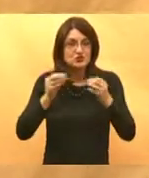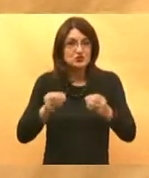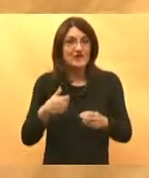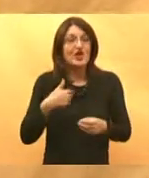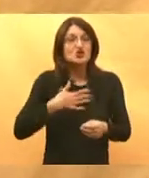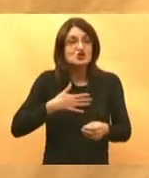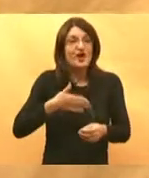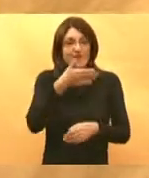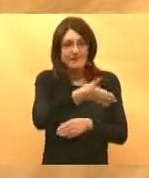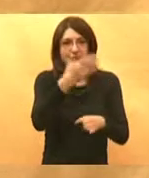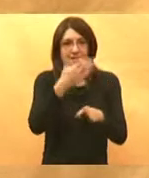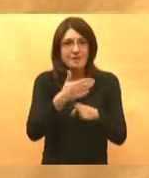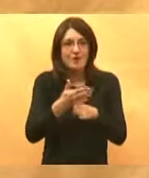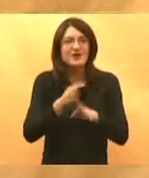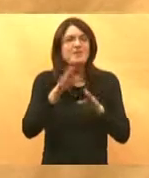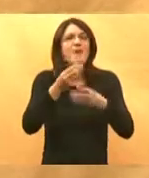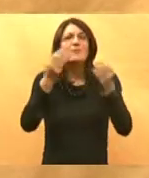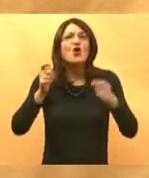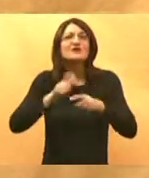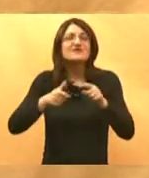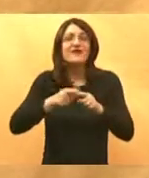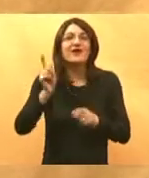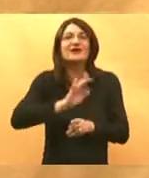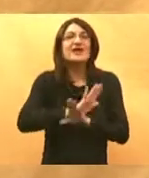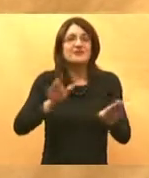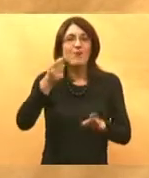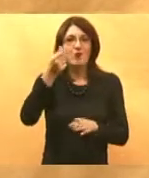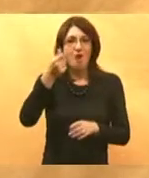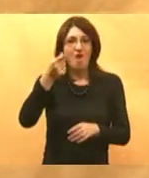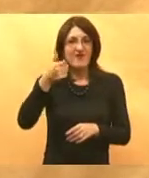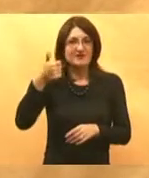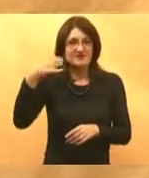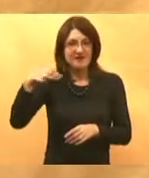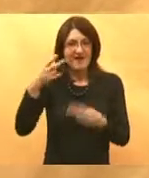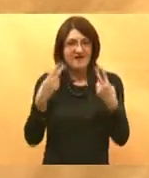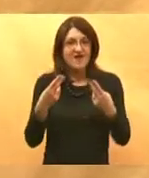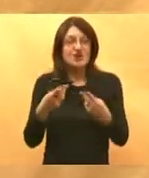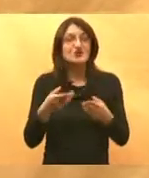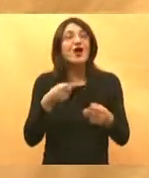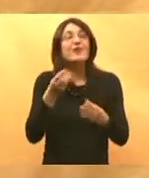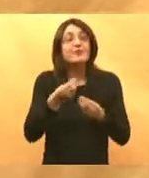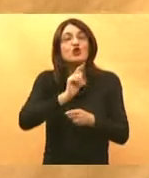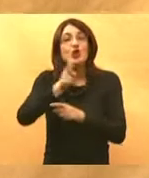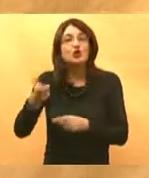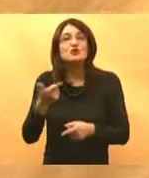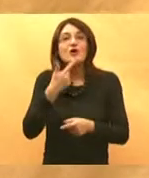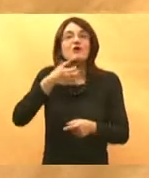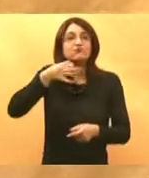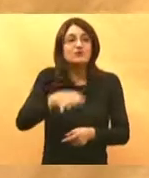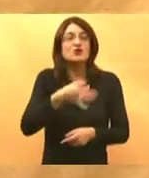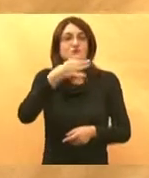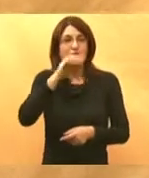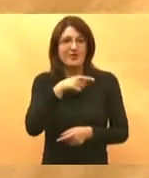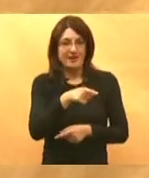dakle ima puno stvari osim novca koje bi doprinjele boljem i kvalitetnijem i bržem funkcioniranju unutar primane zdravstvene zaštite